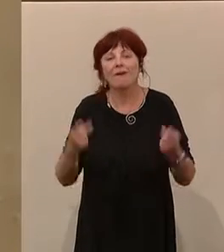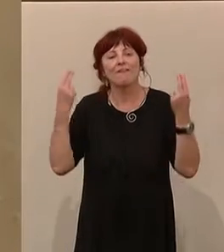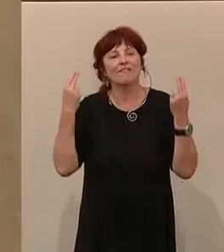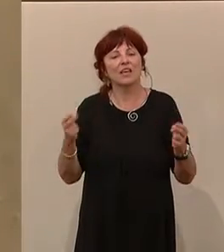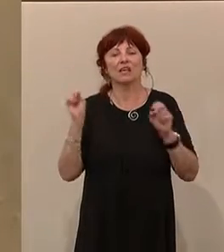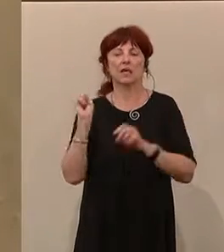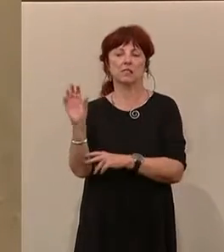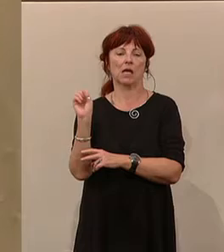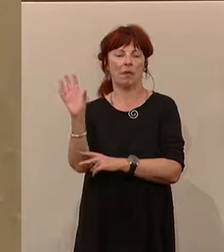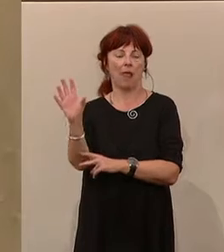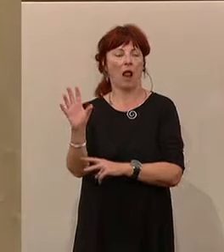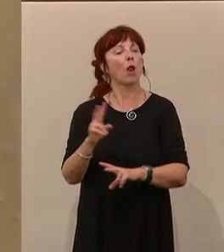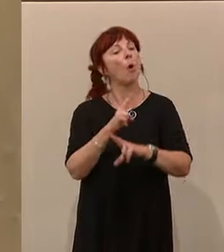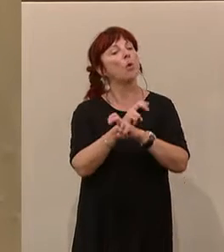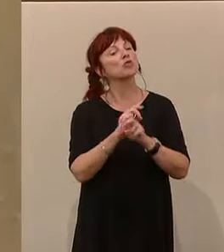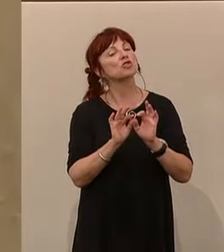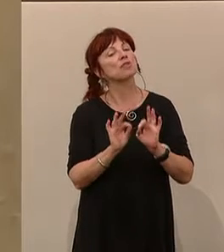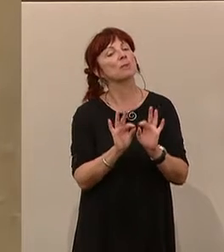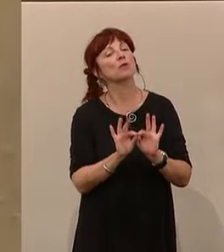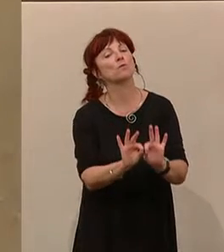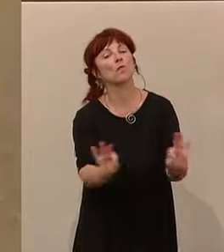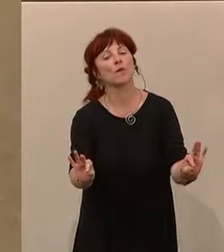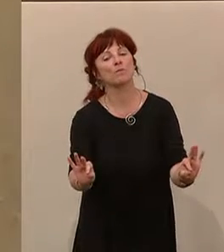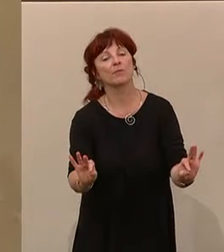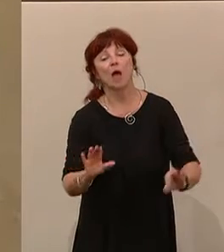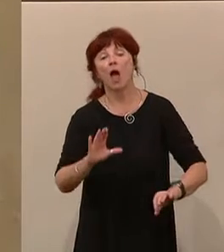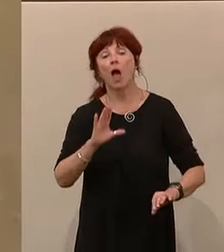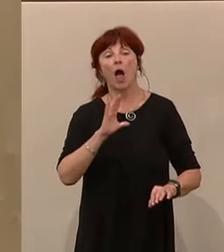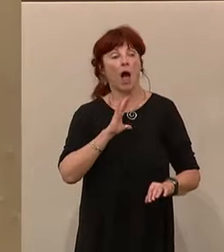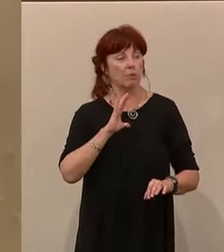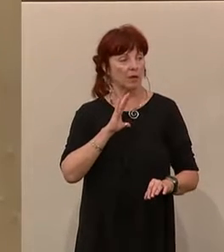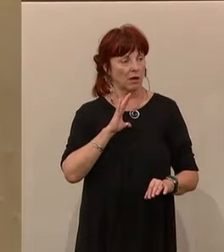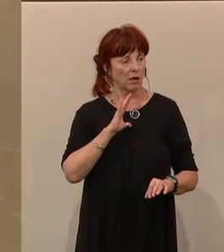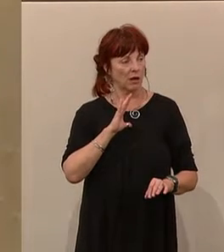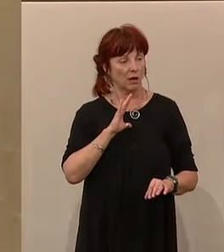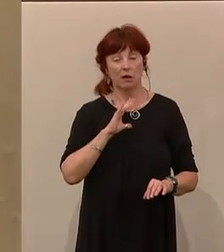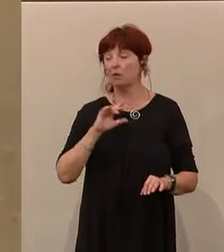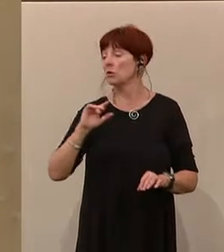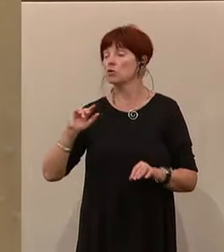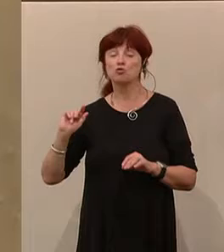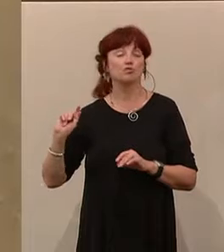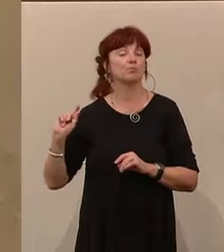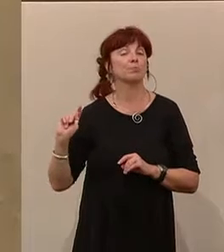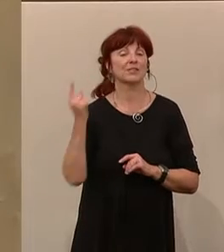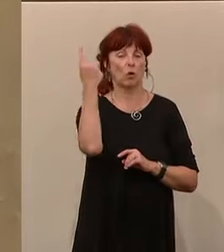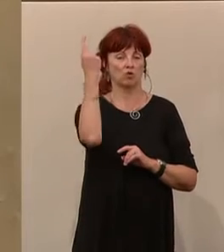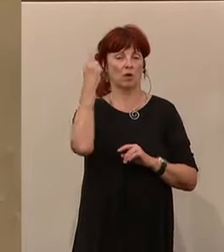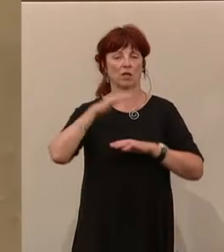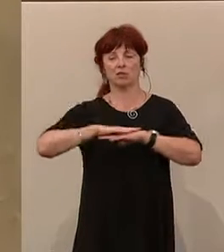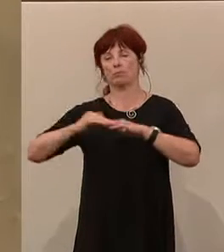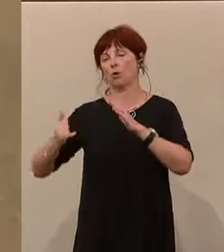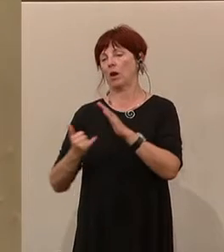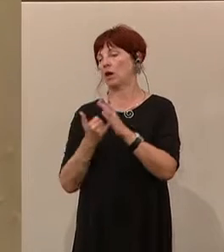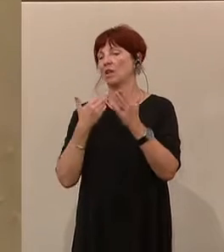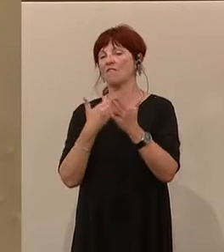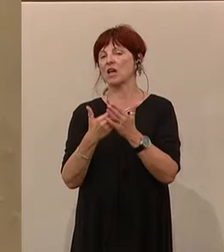an die österreichischen Familien ist. Aber das Eröchtungprojekt schlechthin dieser Regierung ist natürlich